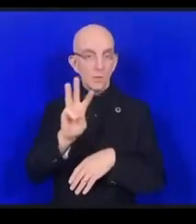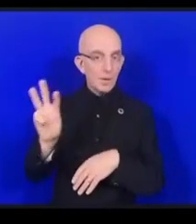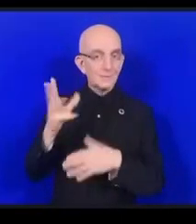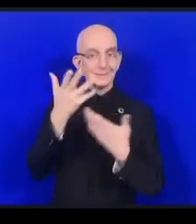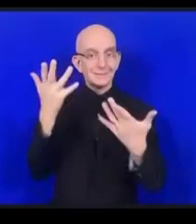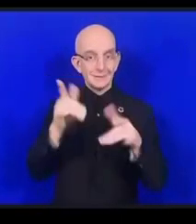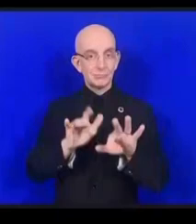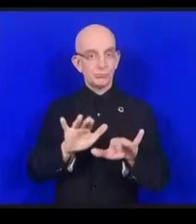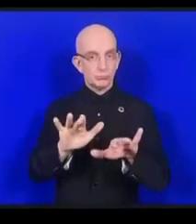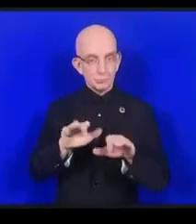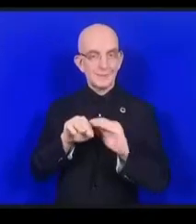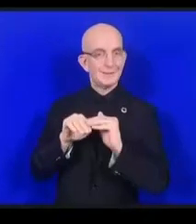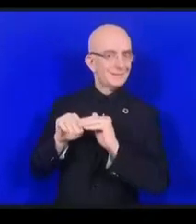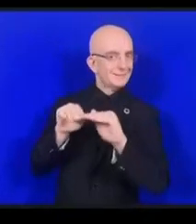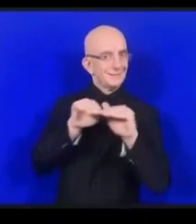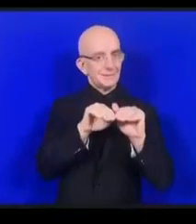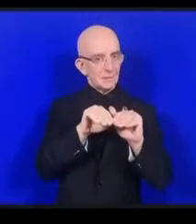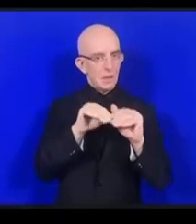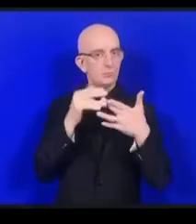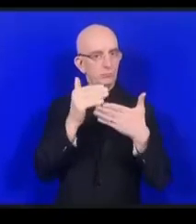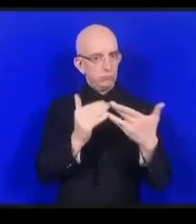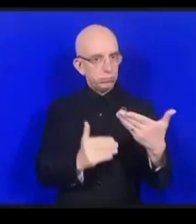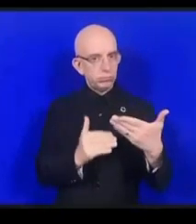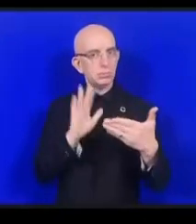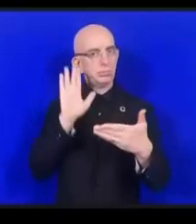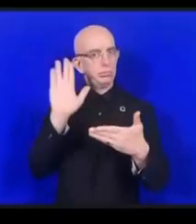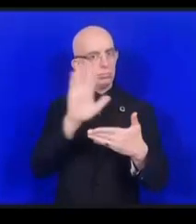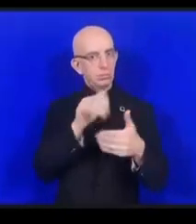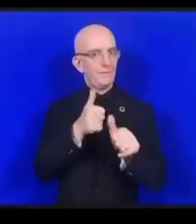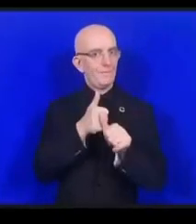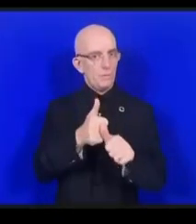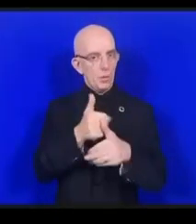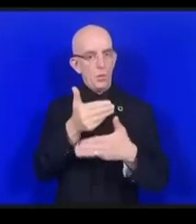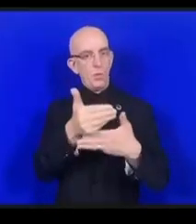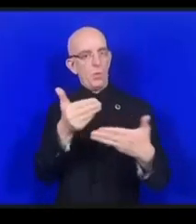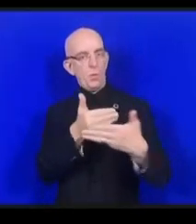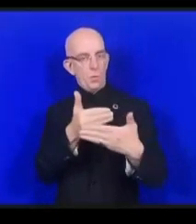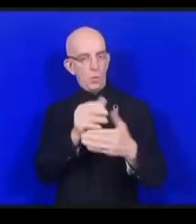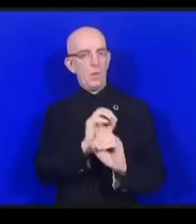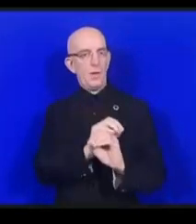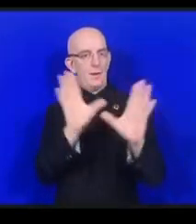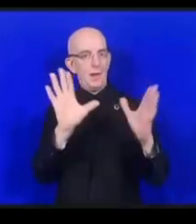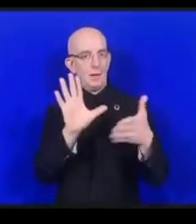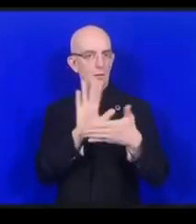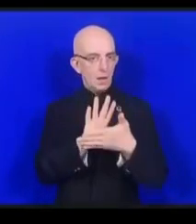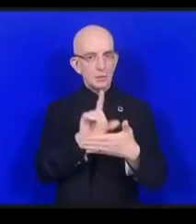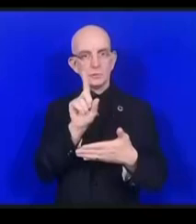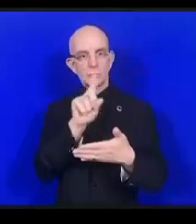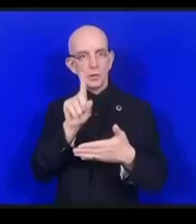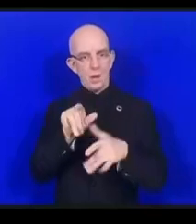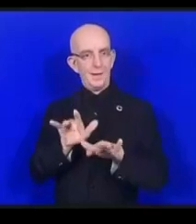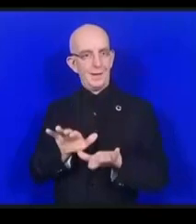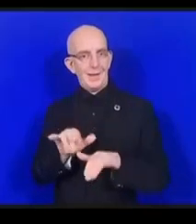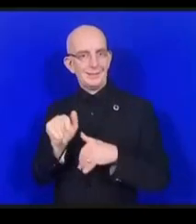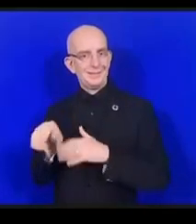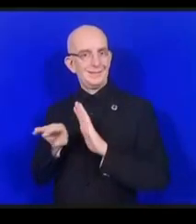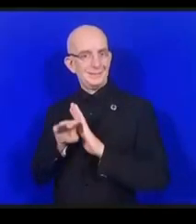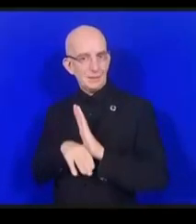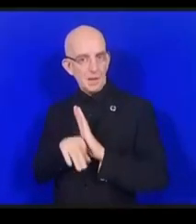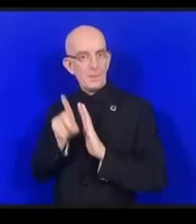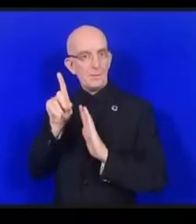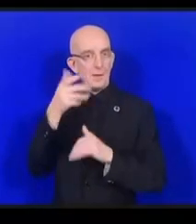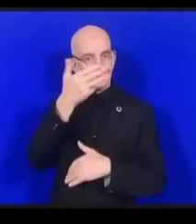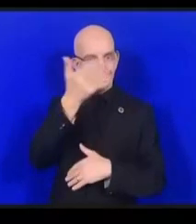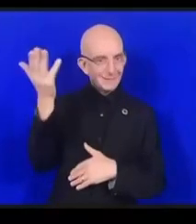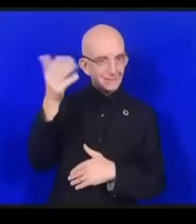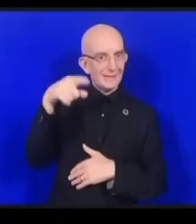qui posent les normes de comportement par rapport aux comportements qui s'appuient sur des